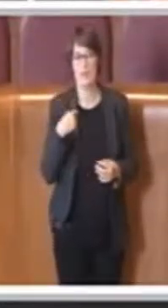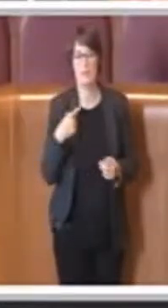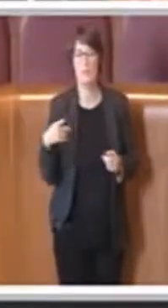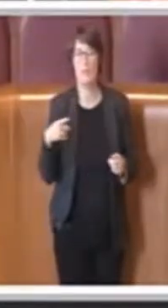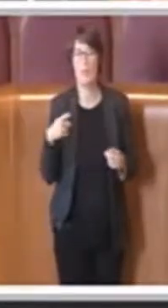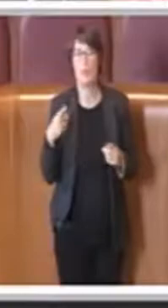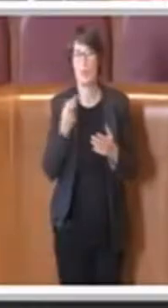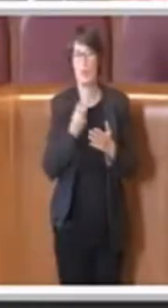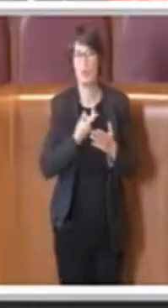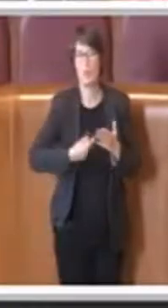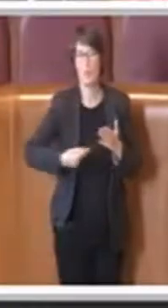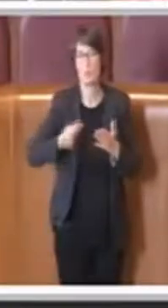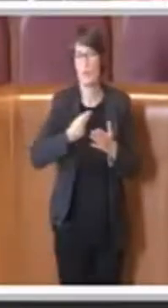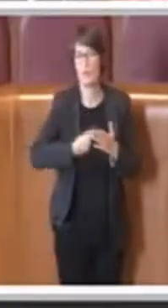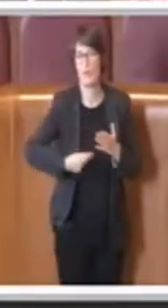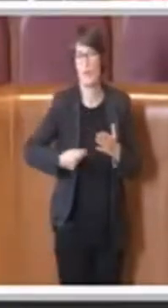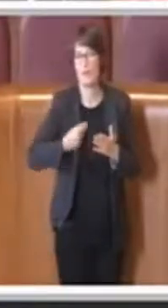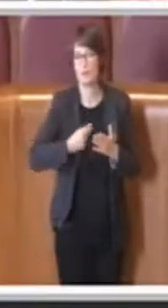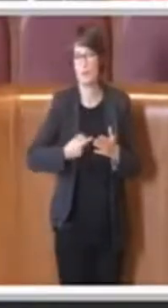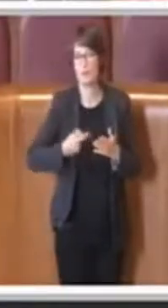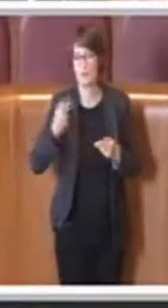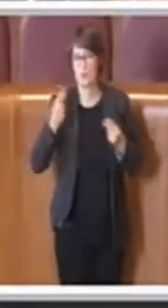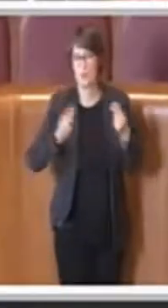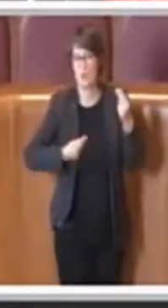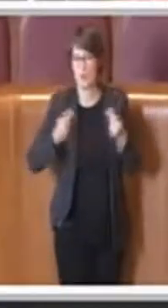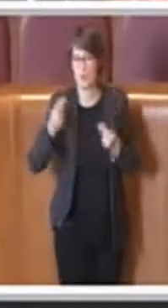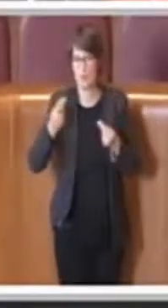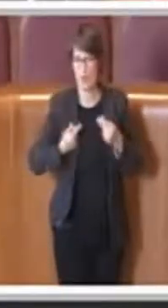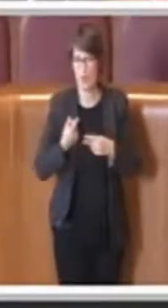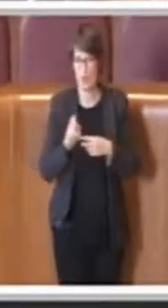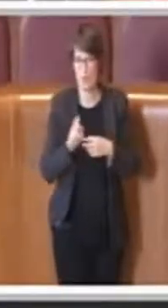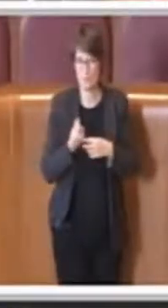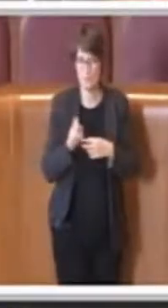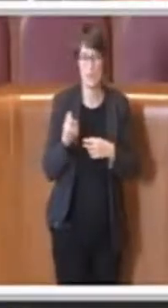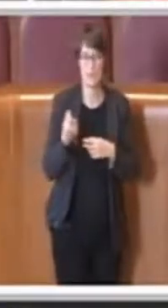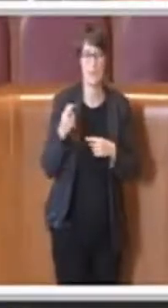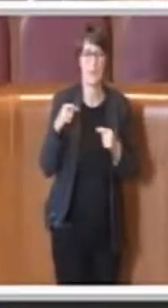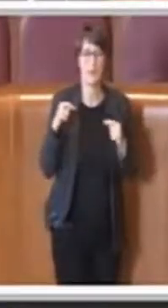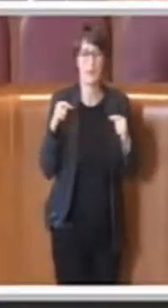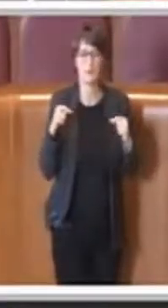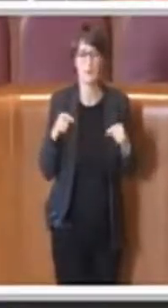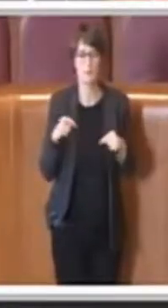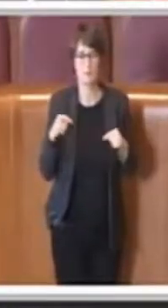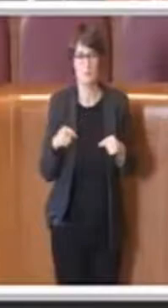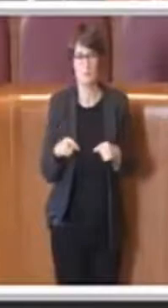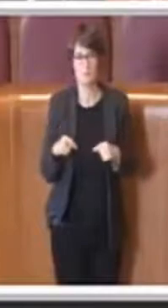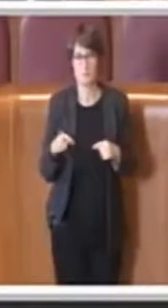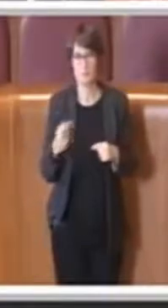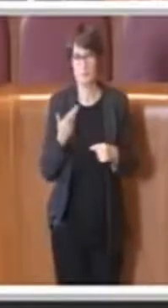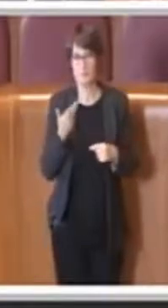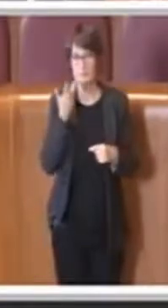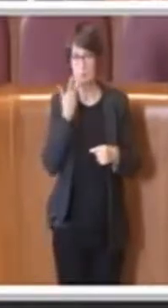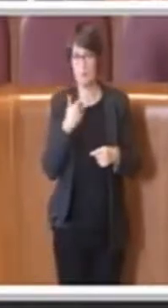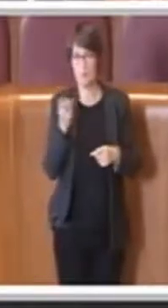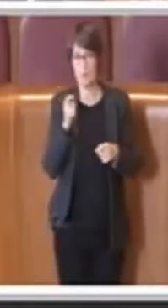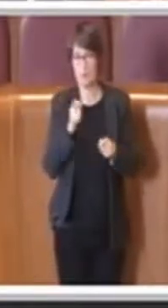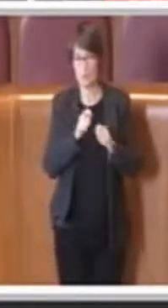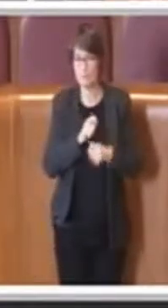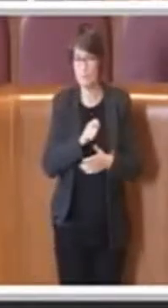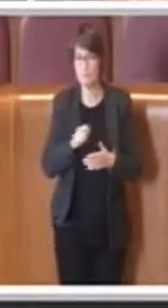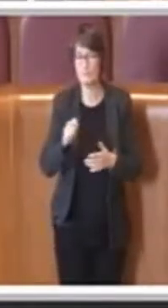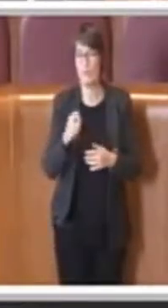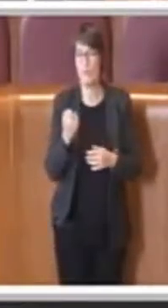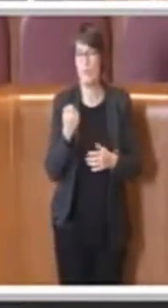economica e che ovviamente oggi, quindi, cerchiamo ulteriormente di rinforzare, è quello di partire